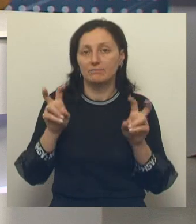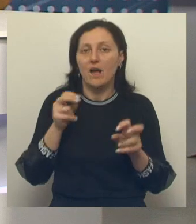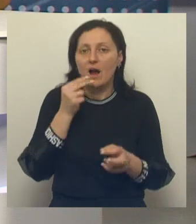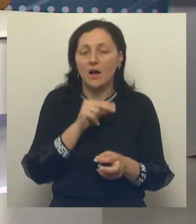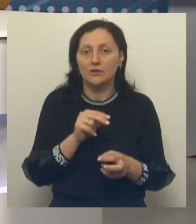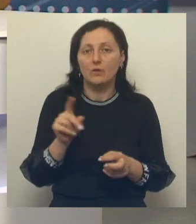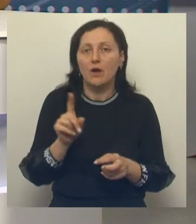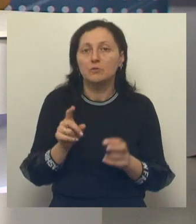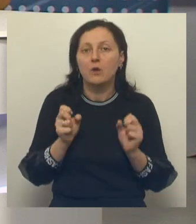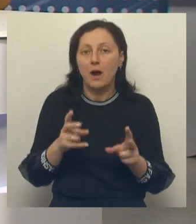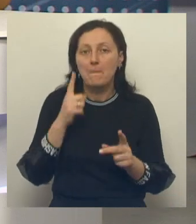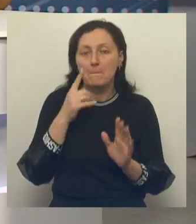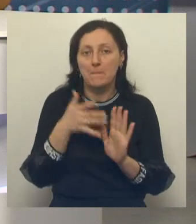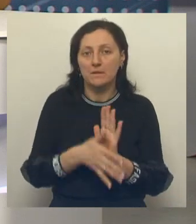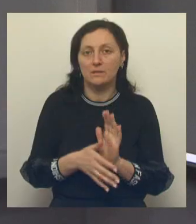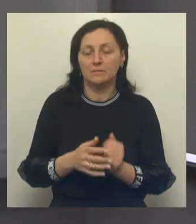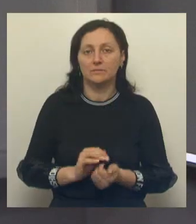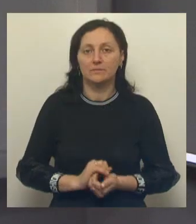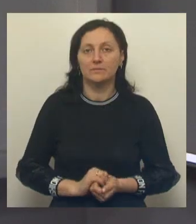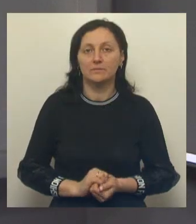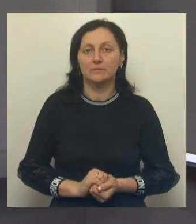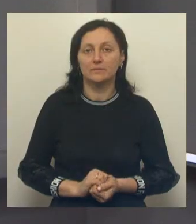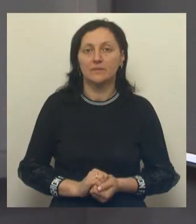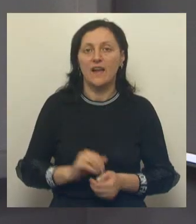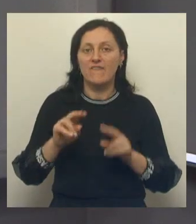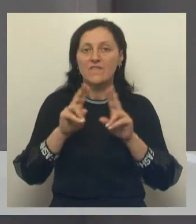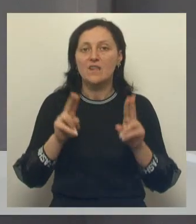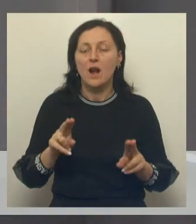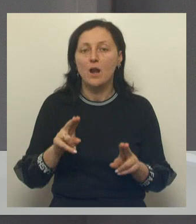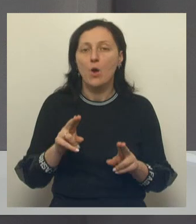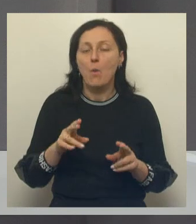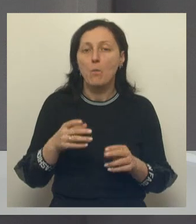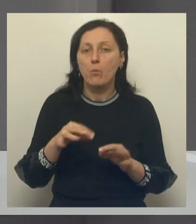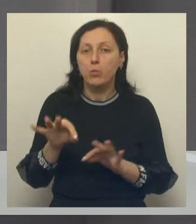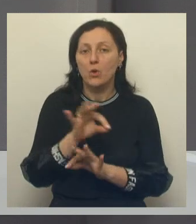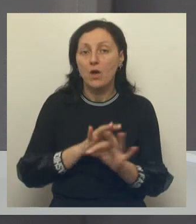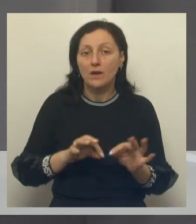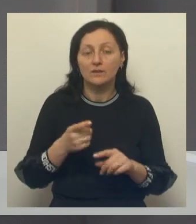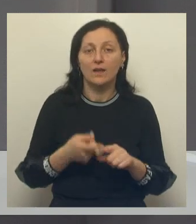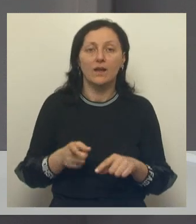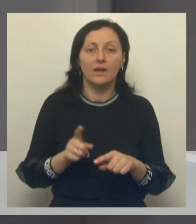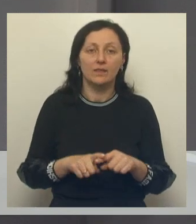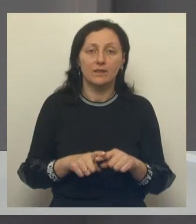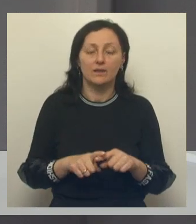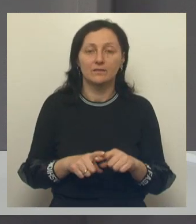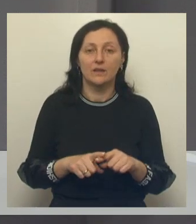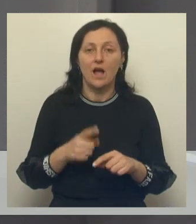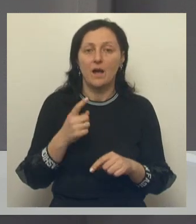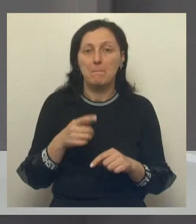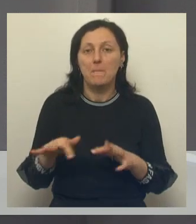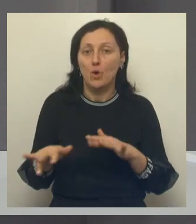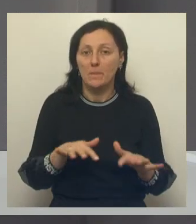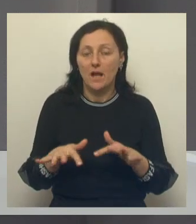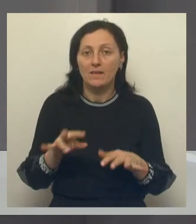измеряется и каков индекс у нашего региона? Федеральный проект формирования комфортной городской среды это одно из мероприятий и